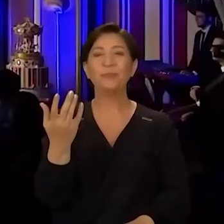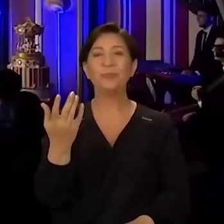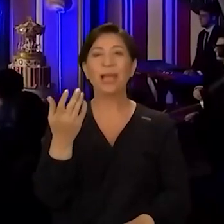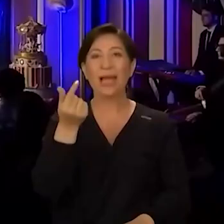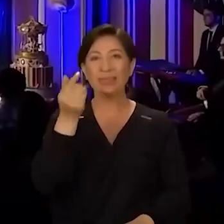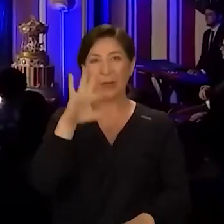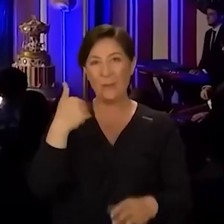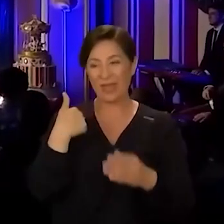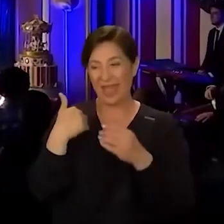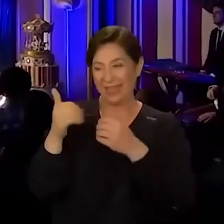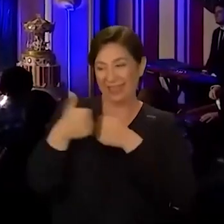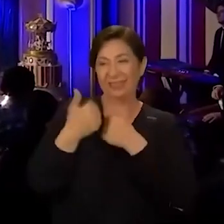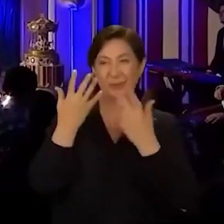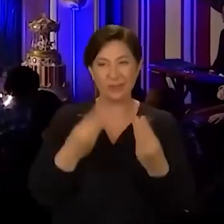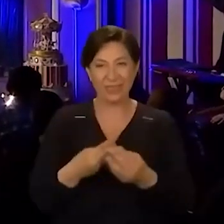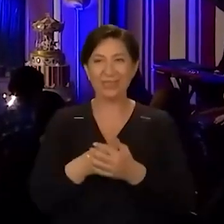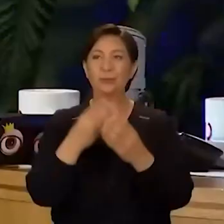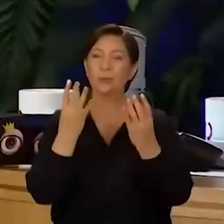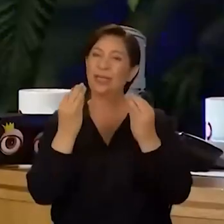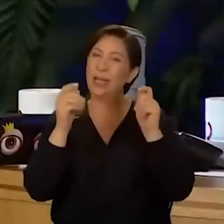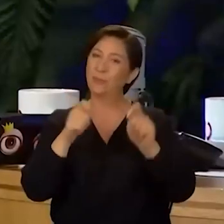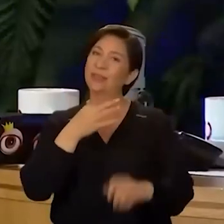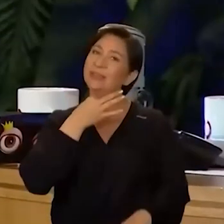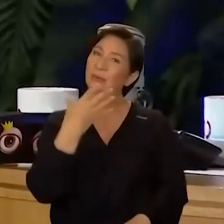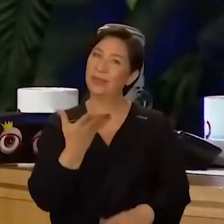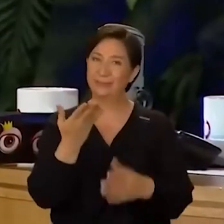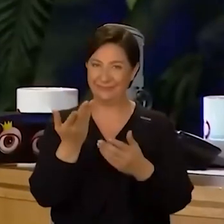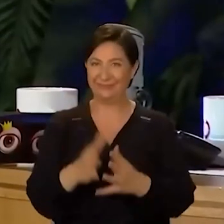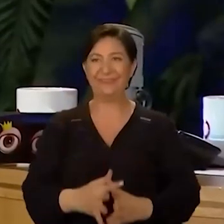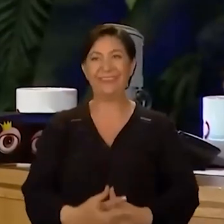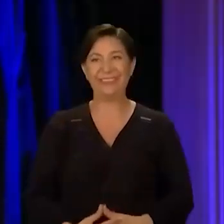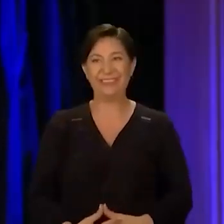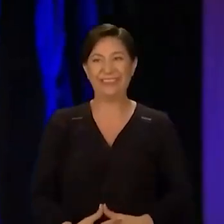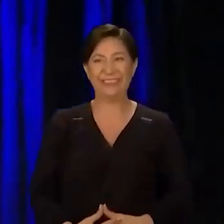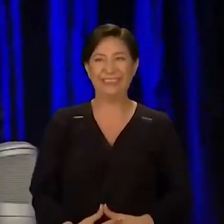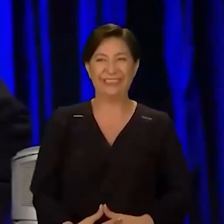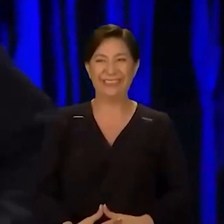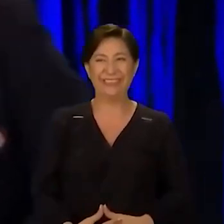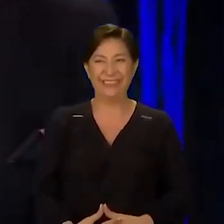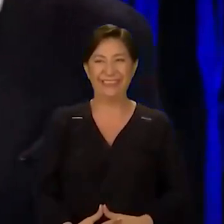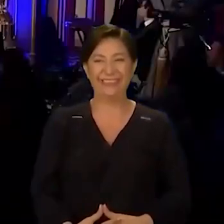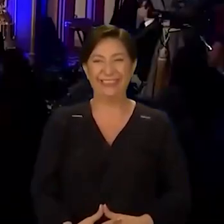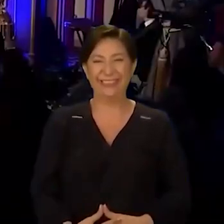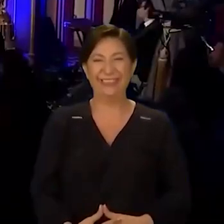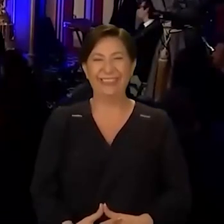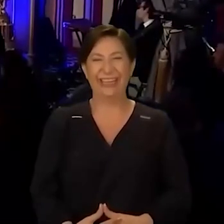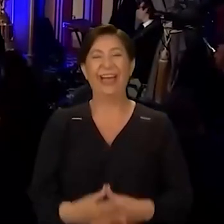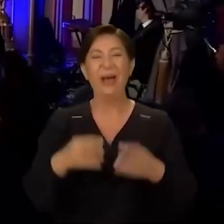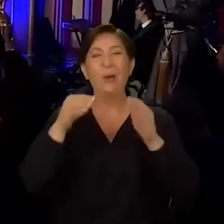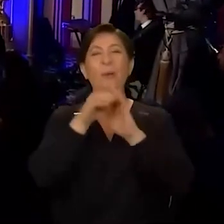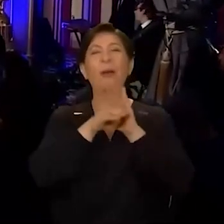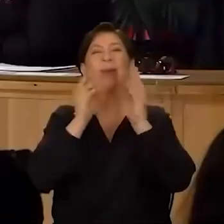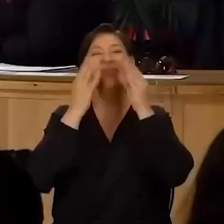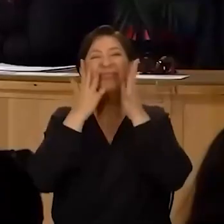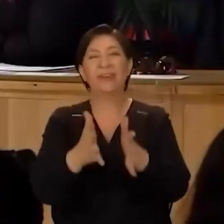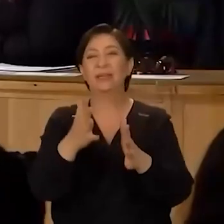Az sonra bana eşlik edecekler. Evet, çok iyi yaptın teşekkür etmekle. Evet. Kötü bir şey yaptım. Programlarda en